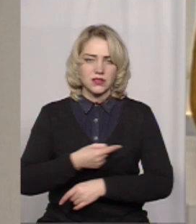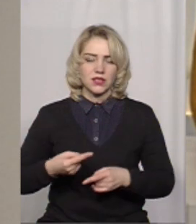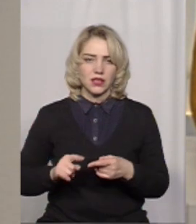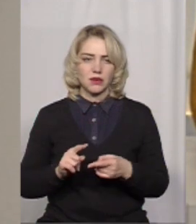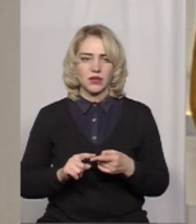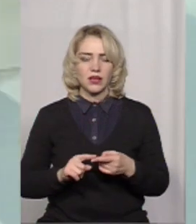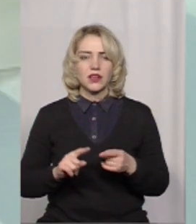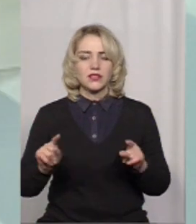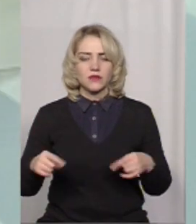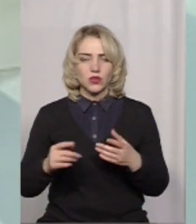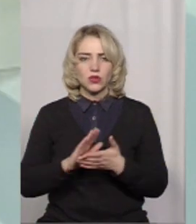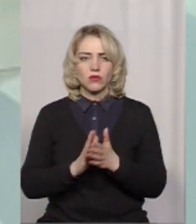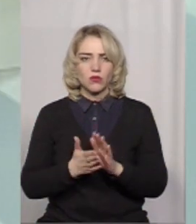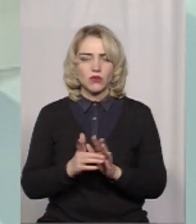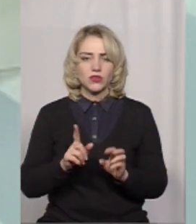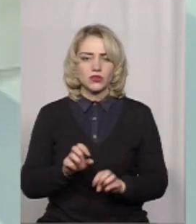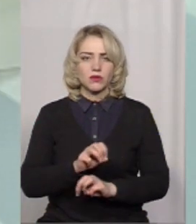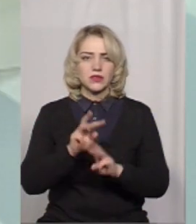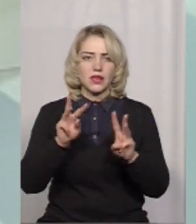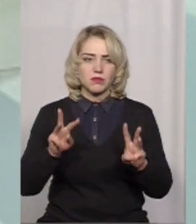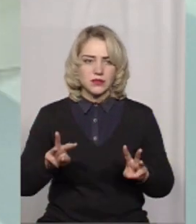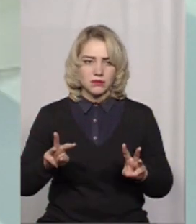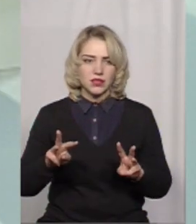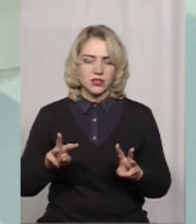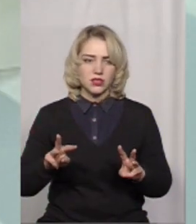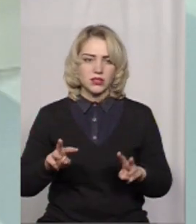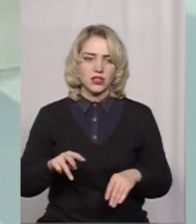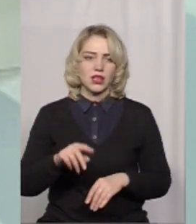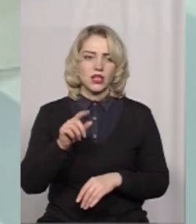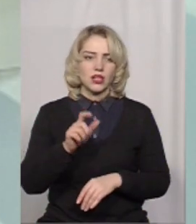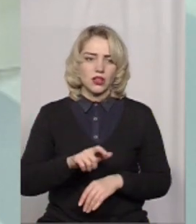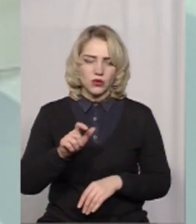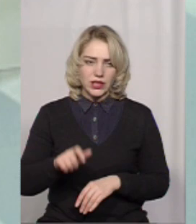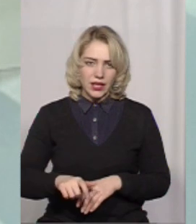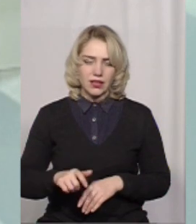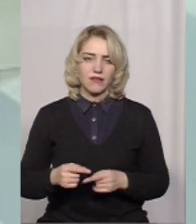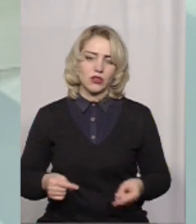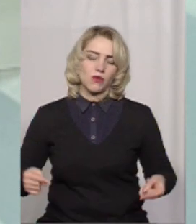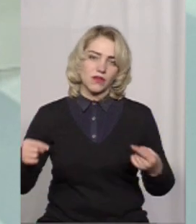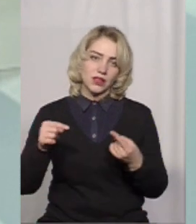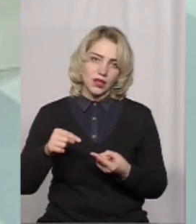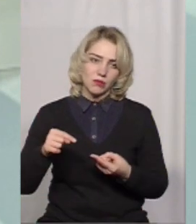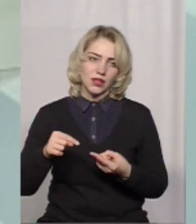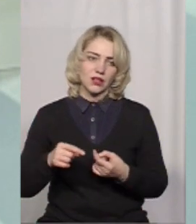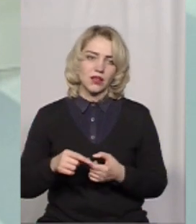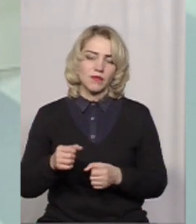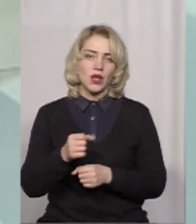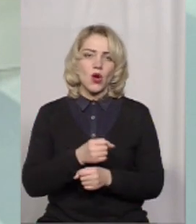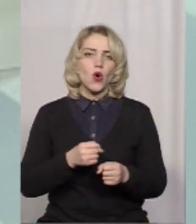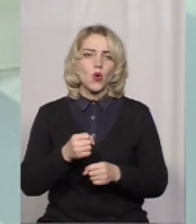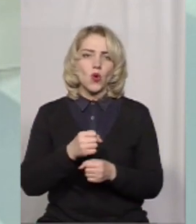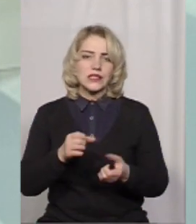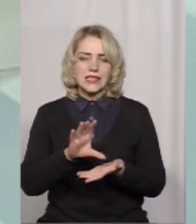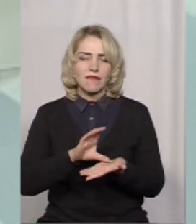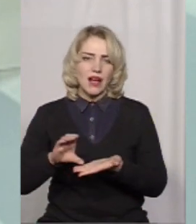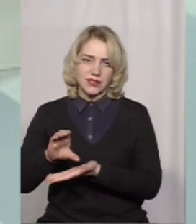проєкту, створили умови, щоб забезпечити людей відповідними, виходить, консервацію